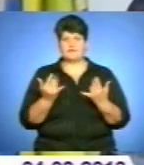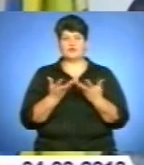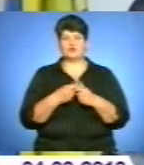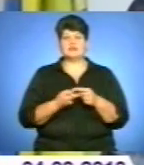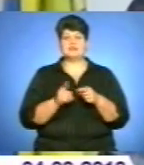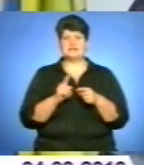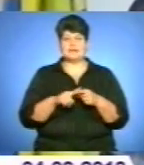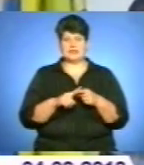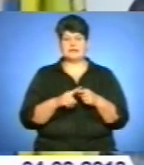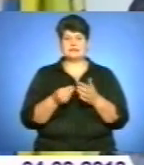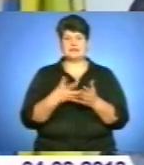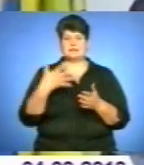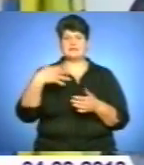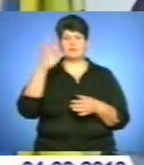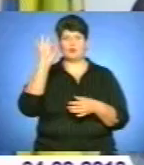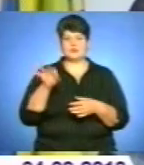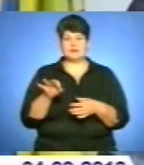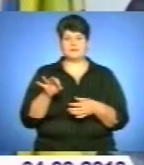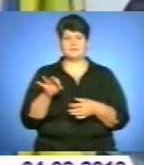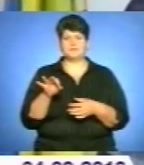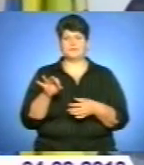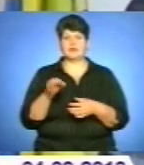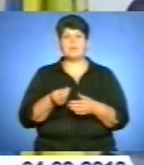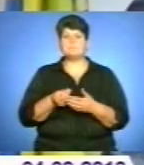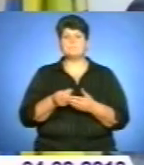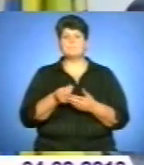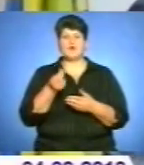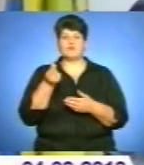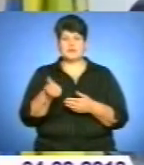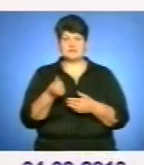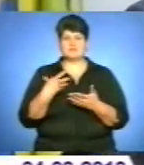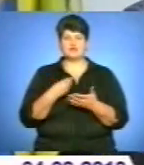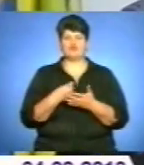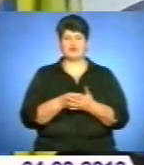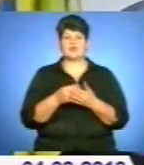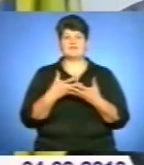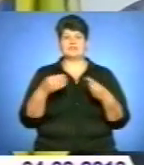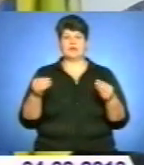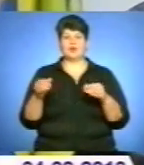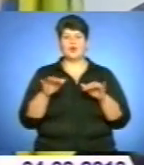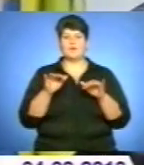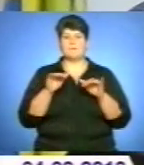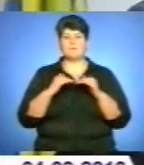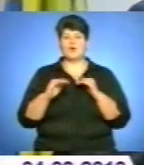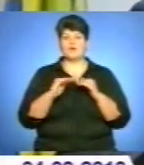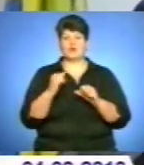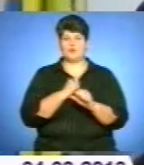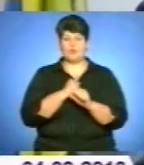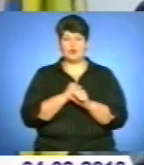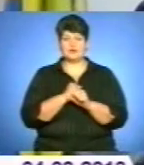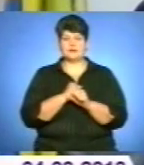ціни 50% і профінансувати свої весняно-польові роботи. Прийомка документів закінчується,